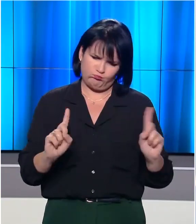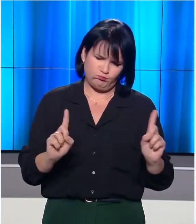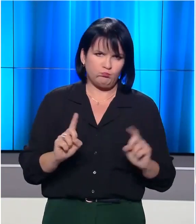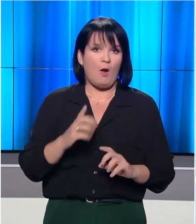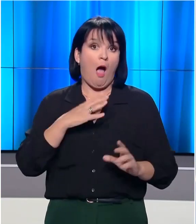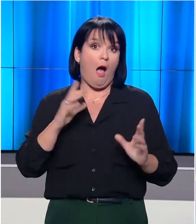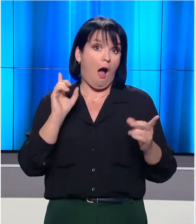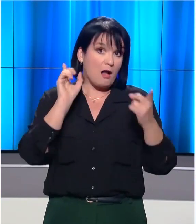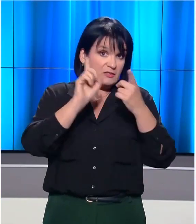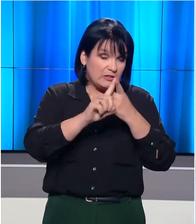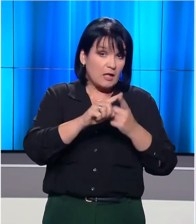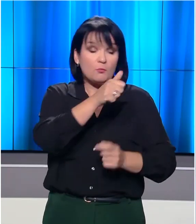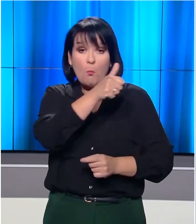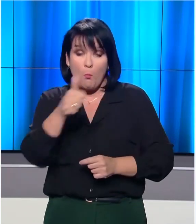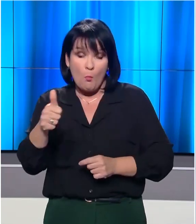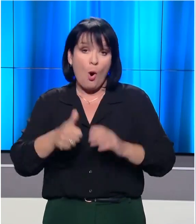Υπότιτλοι